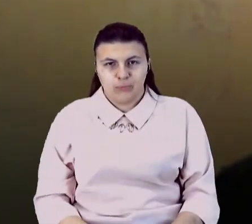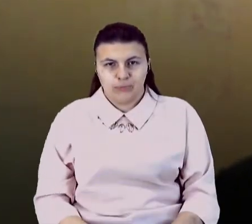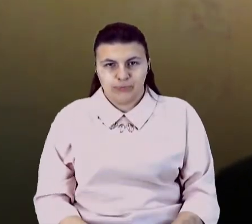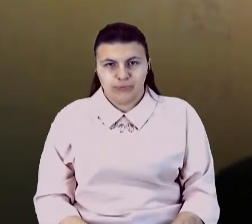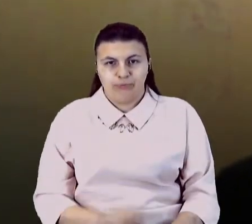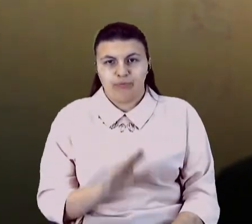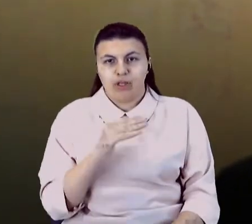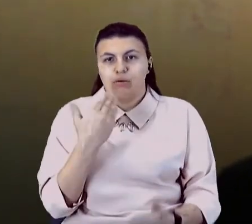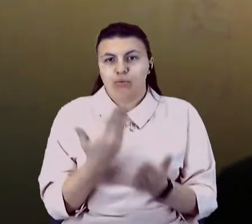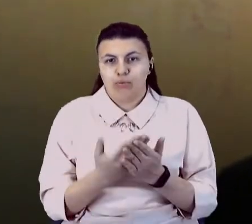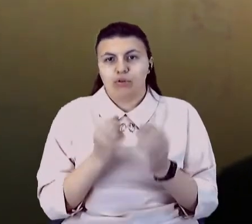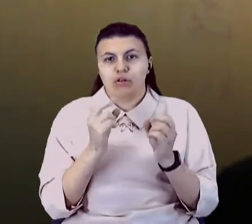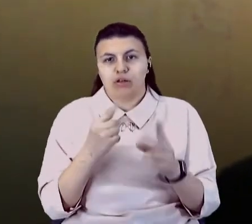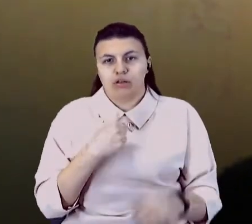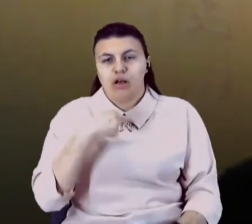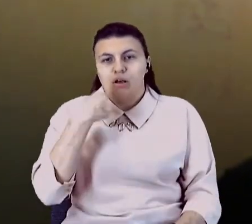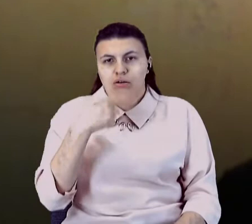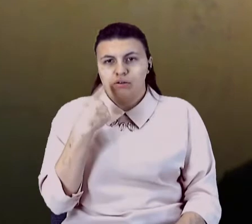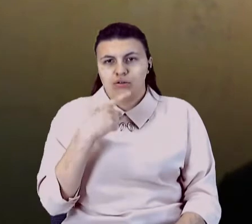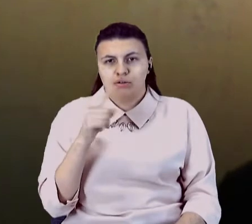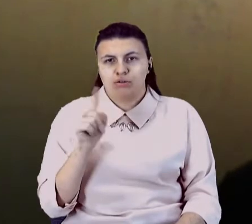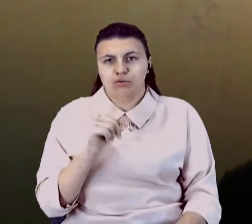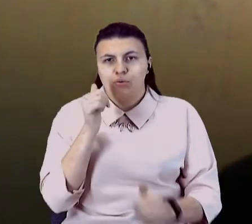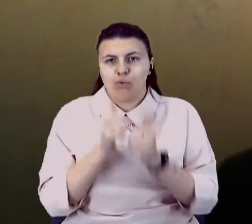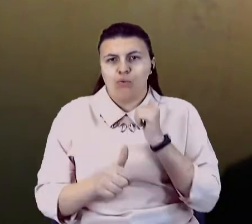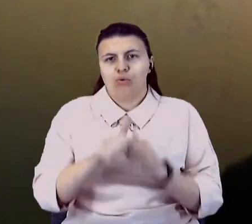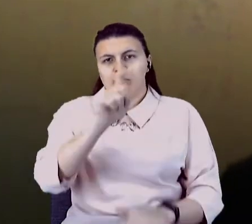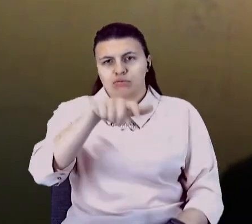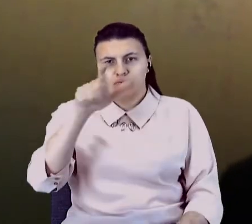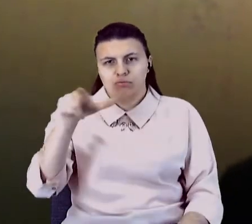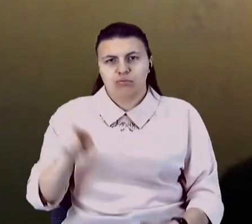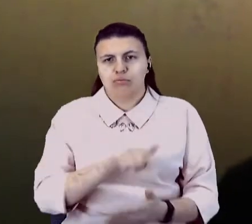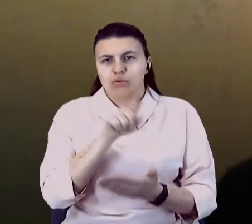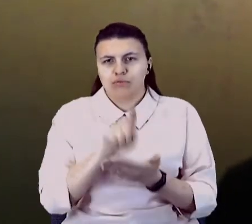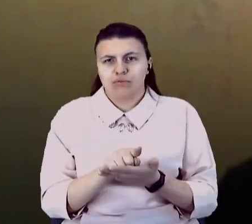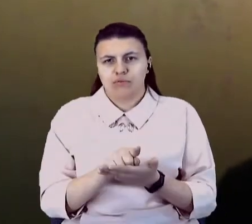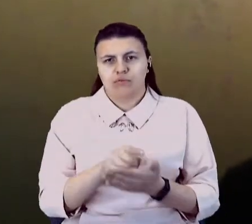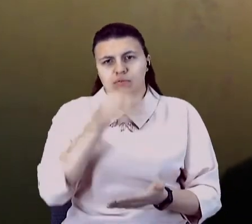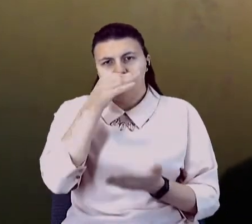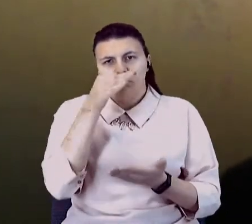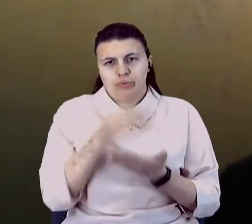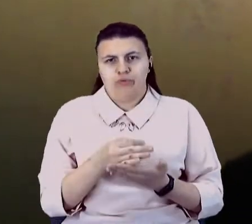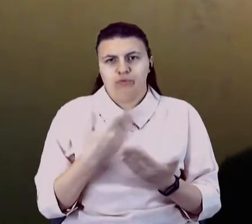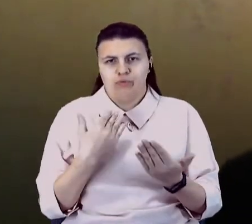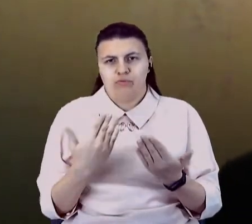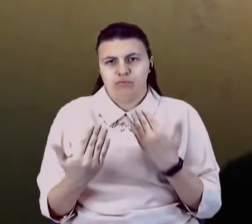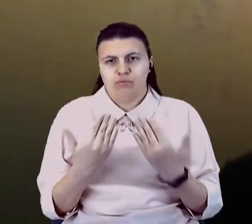я кажу, що один з нас повинен відповідально поставитись.